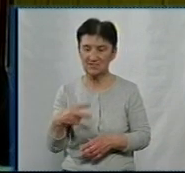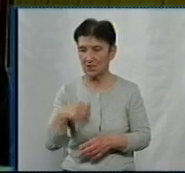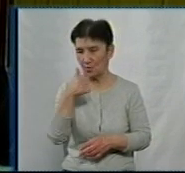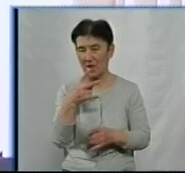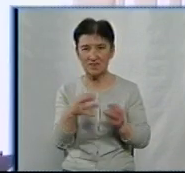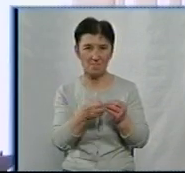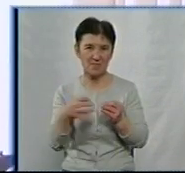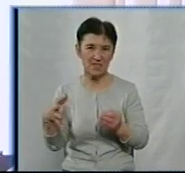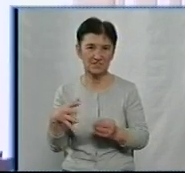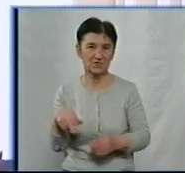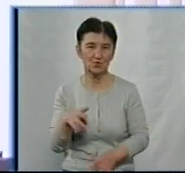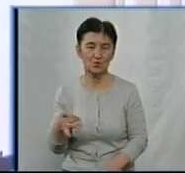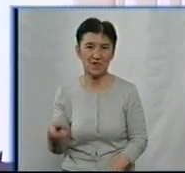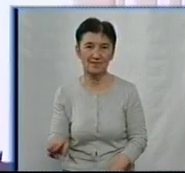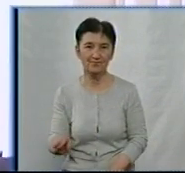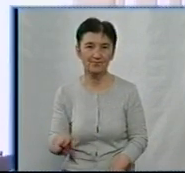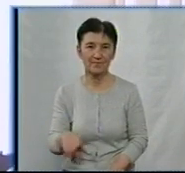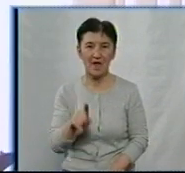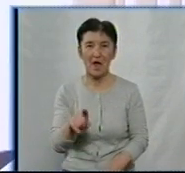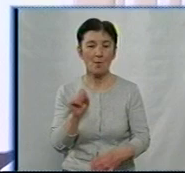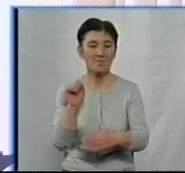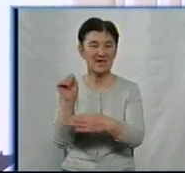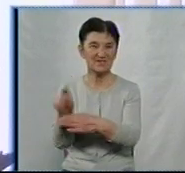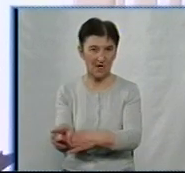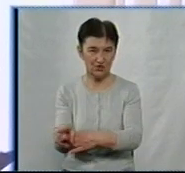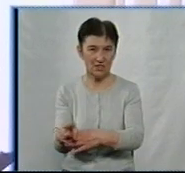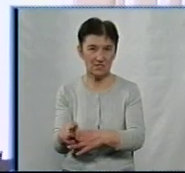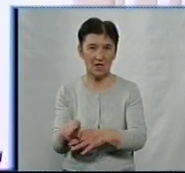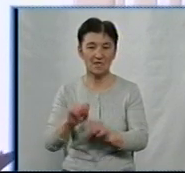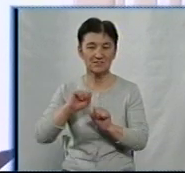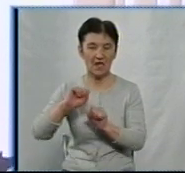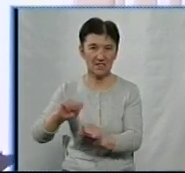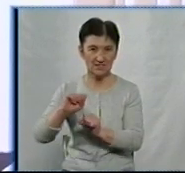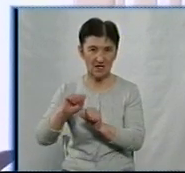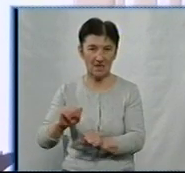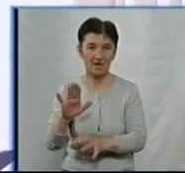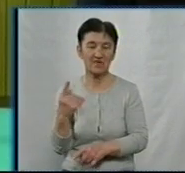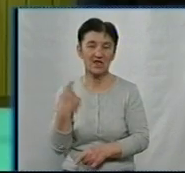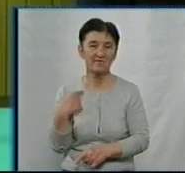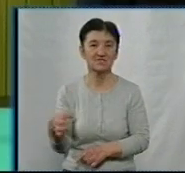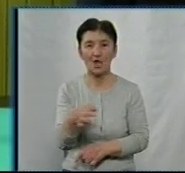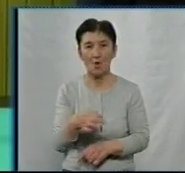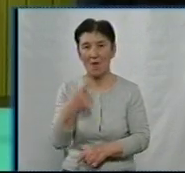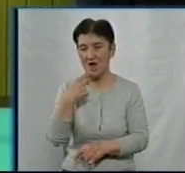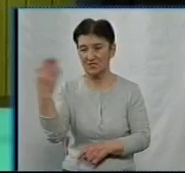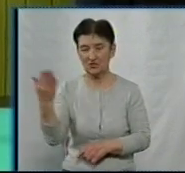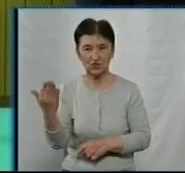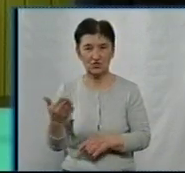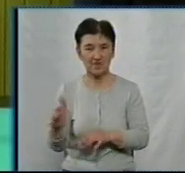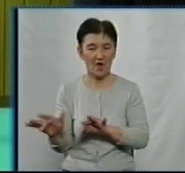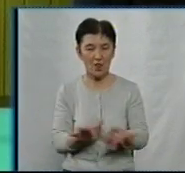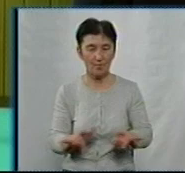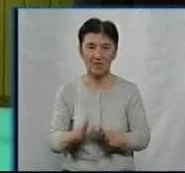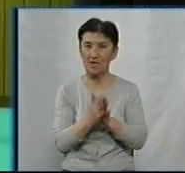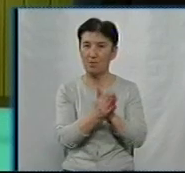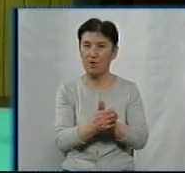13 годину. Після призначення захисника прокурор відділу прокуратури Кіровоградської області Сергій Ожов зачитав клопотання, у якому просив